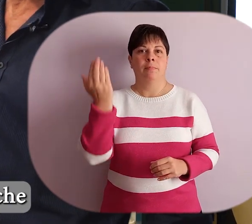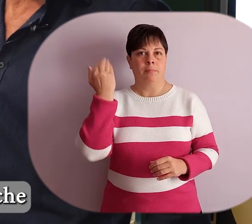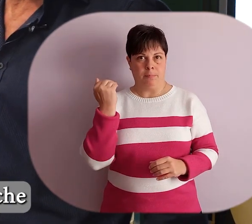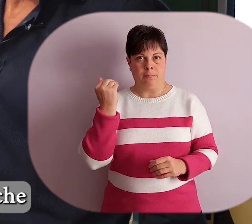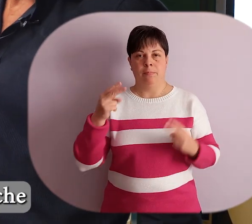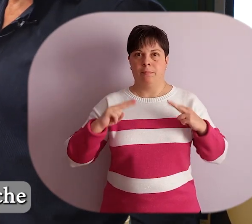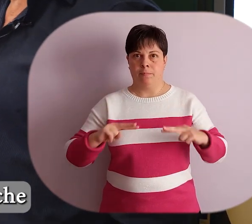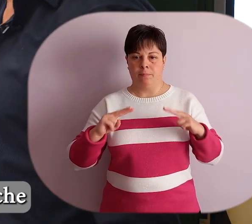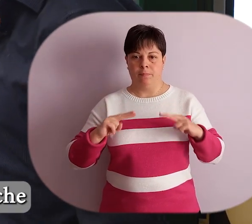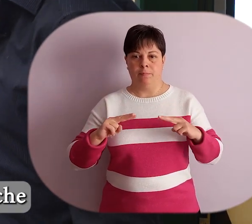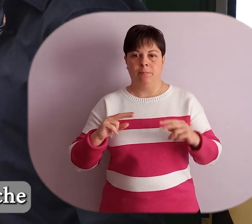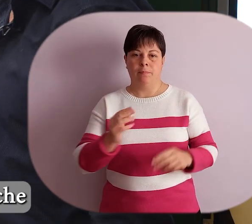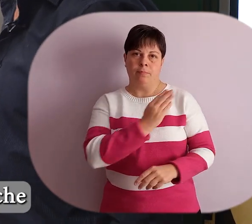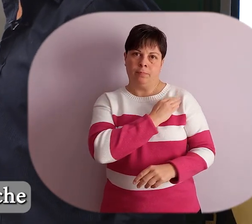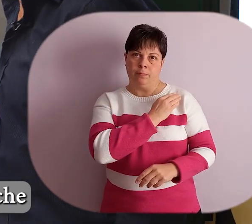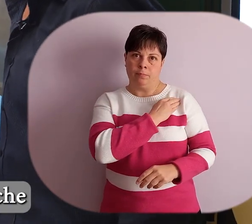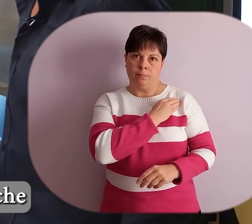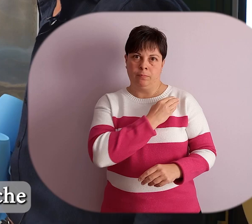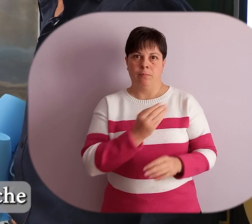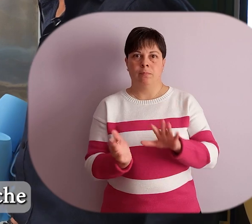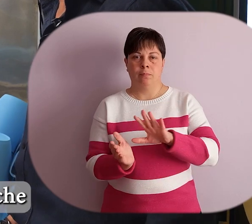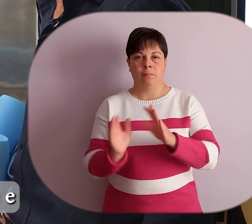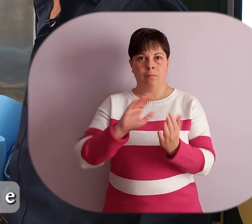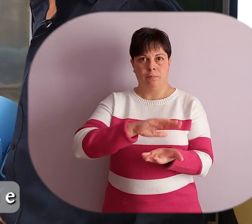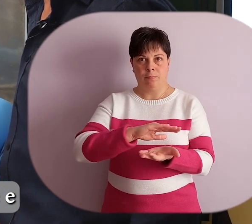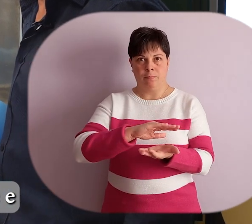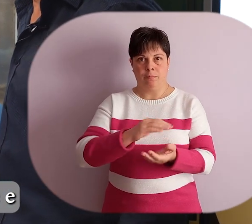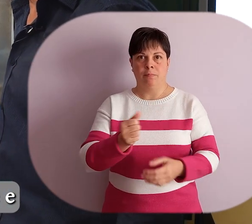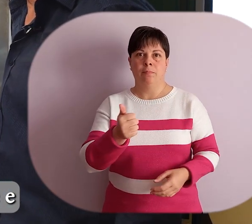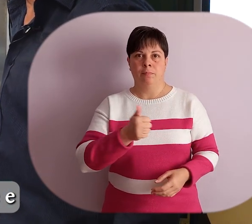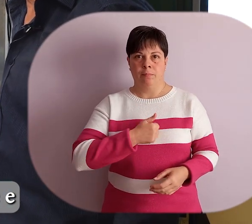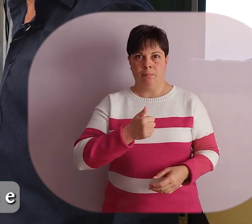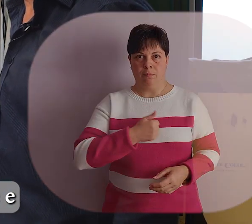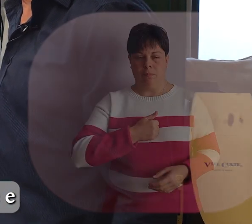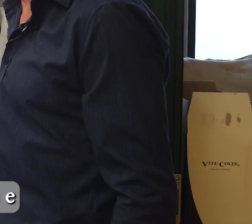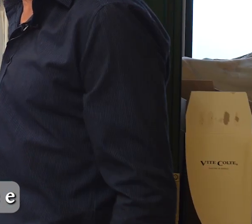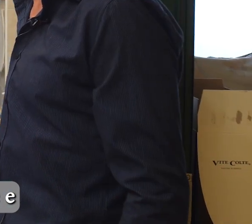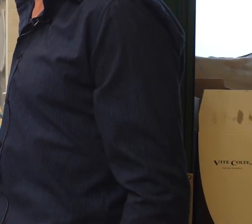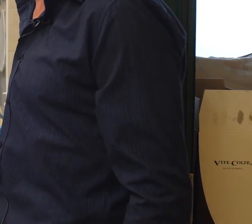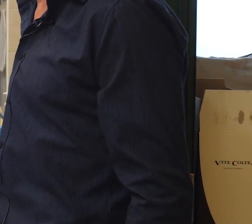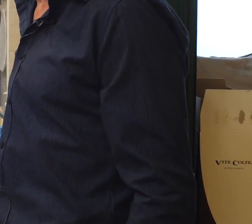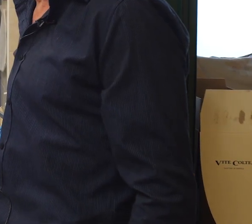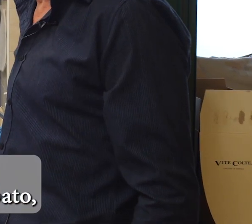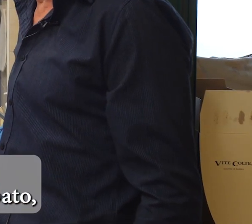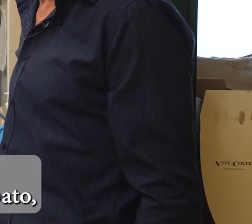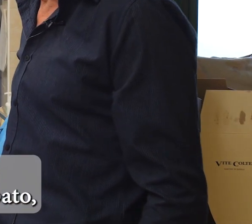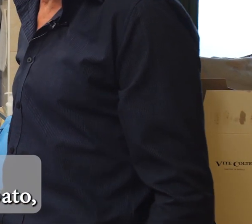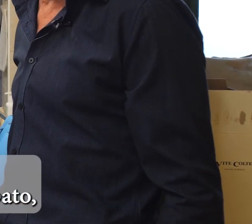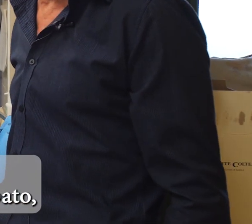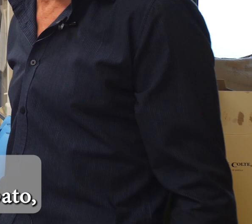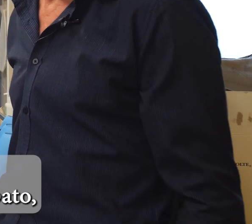un buon pasto e soprattutto diviene anche uno spazio di relazione, apprendimento